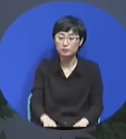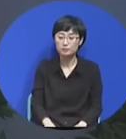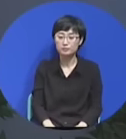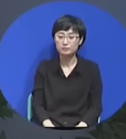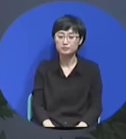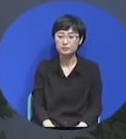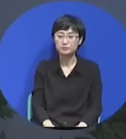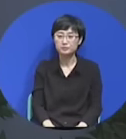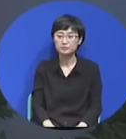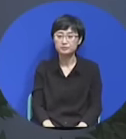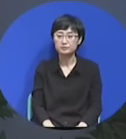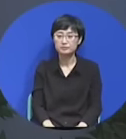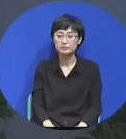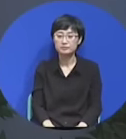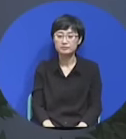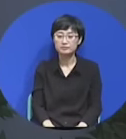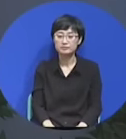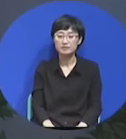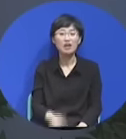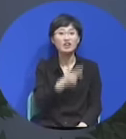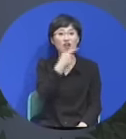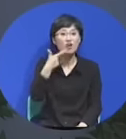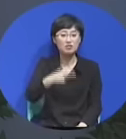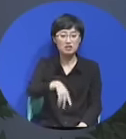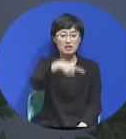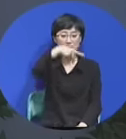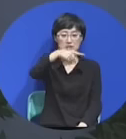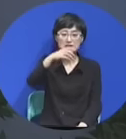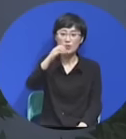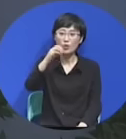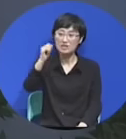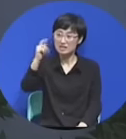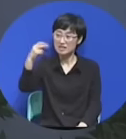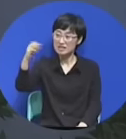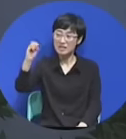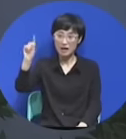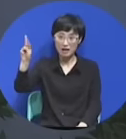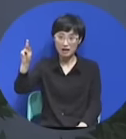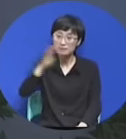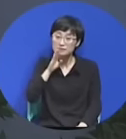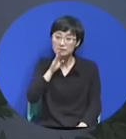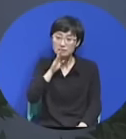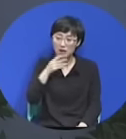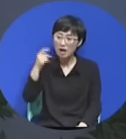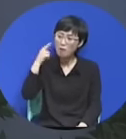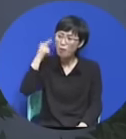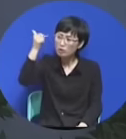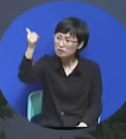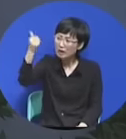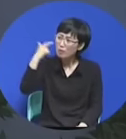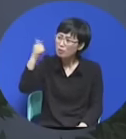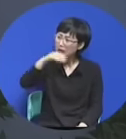뭐 그냥 패스트로 합시다. 어떤 패스트로 해야 됩니까?